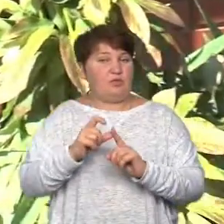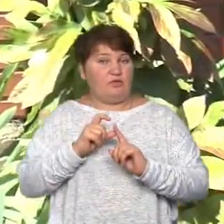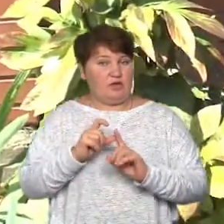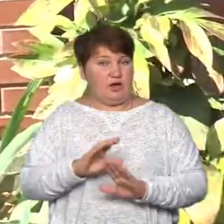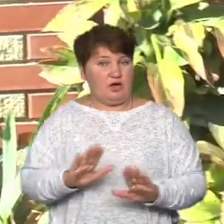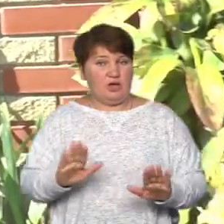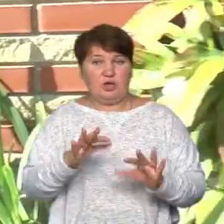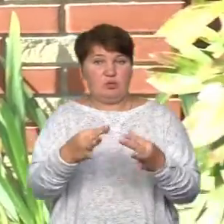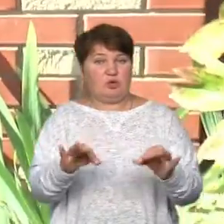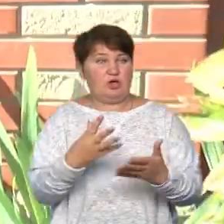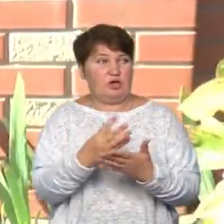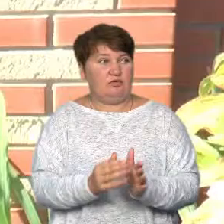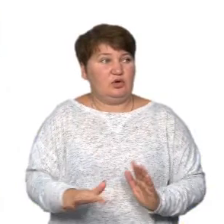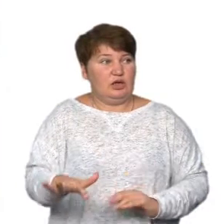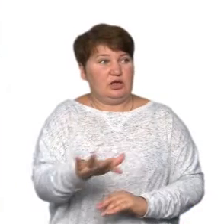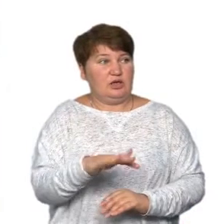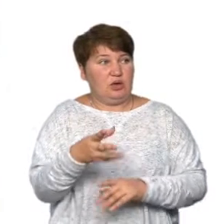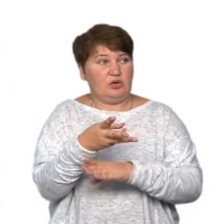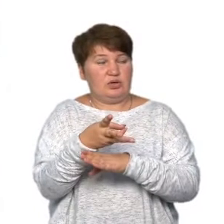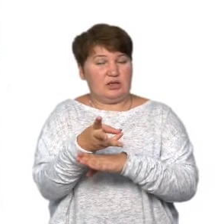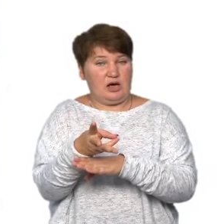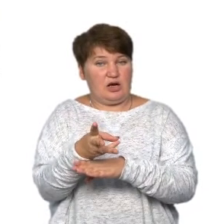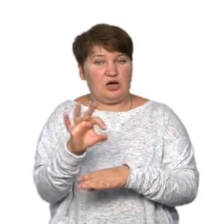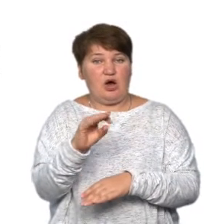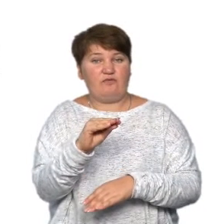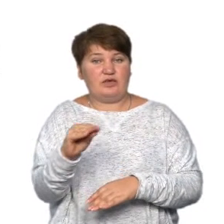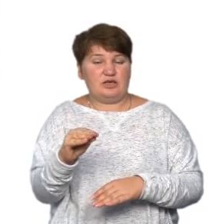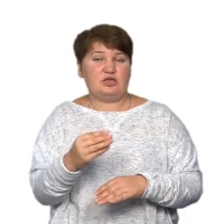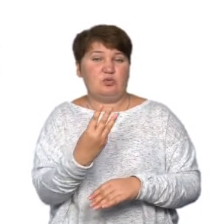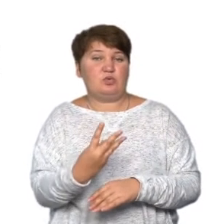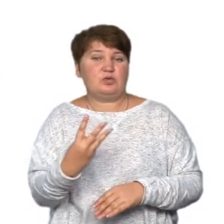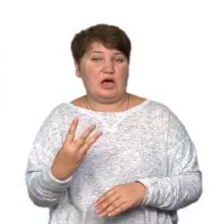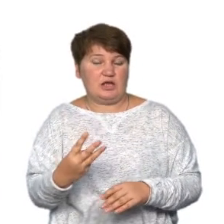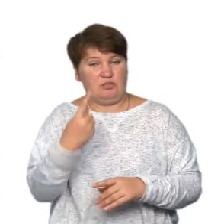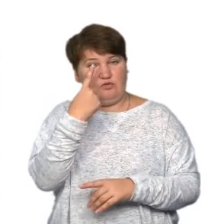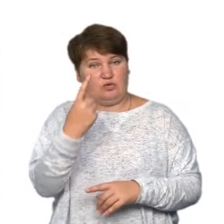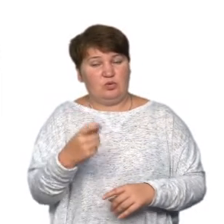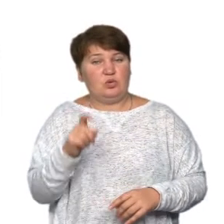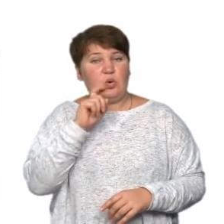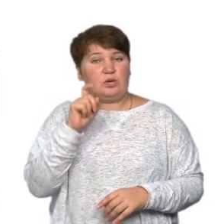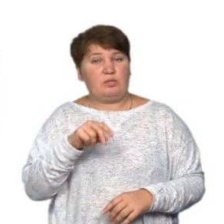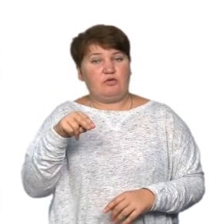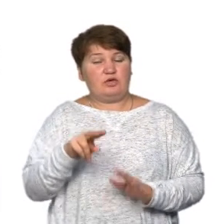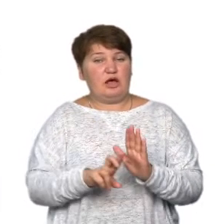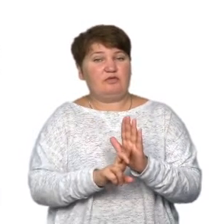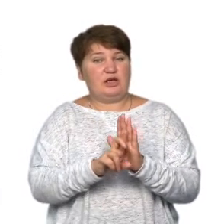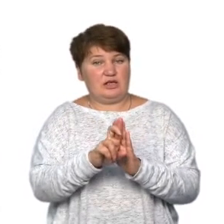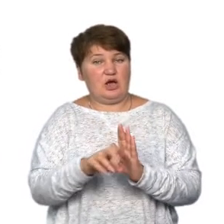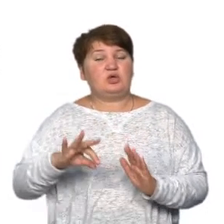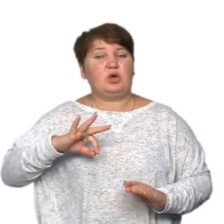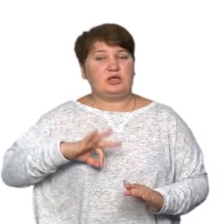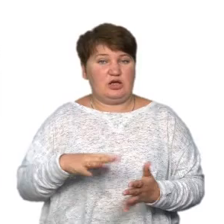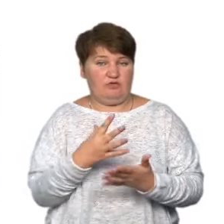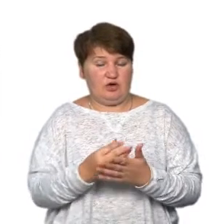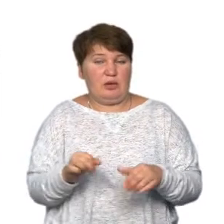впускають на свою територію із камерою. На офіційному сайті вони повідомили, що Українська православна церква скористається своїм